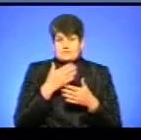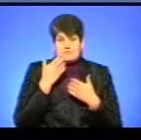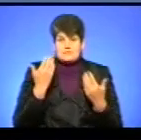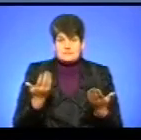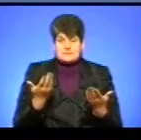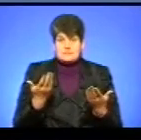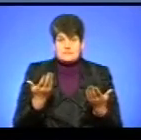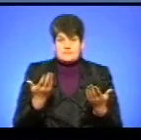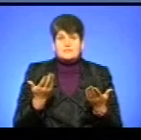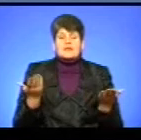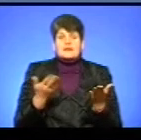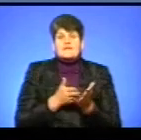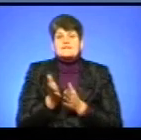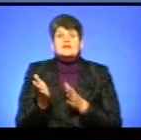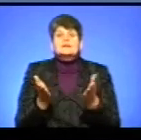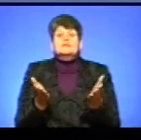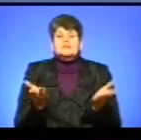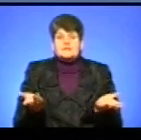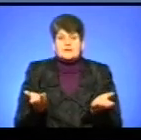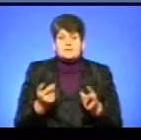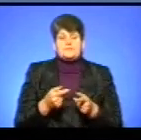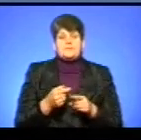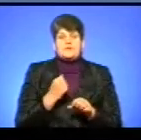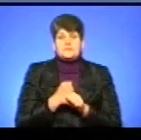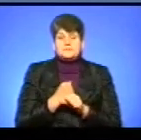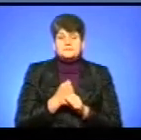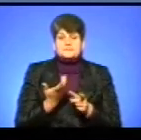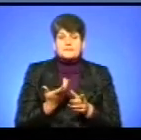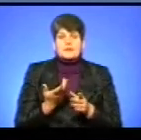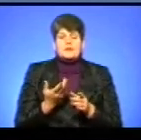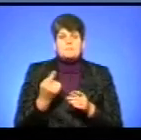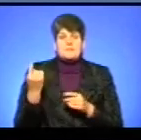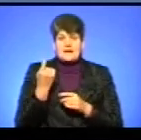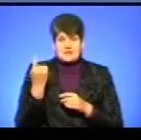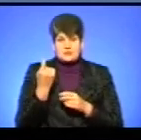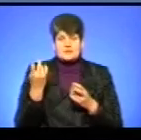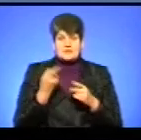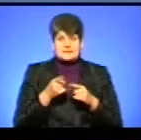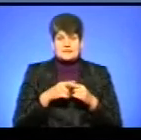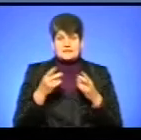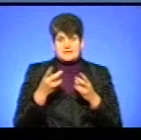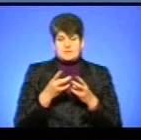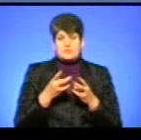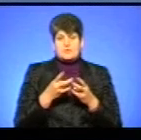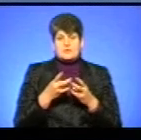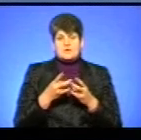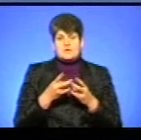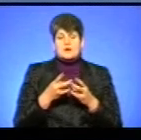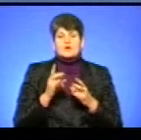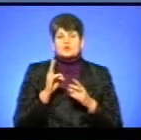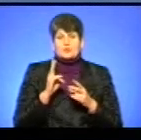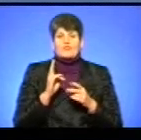Які варіанти можуть бути повідінки? Перший варіант – варто сказати кожному пенсіонеру, чи є право таким чином порушене.